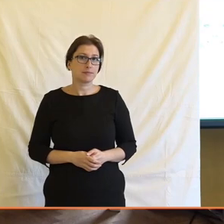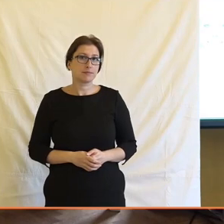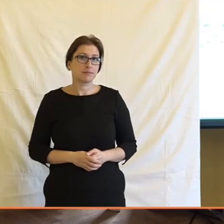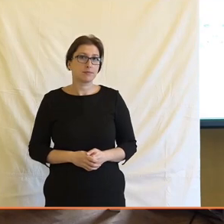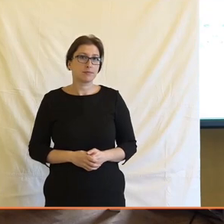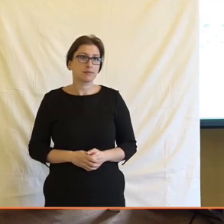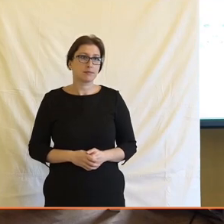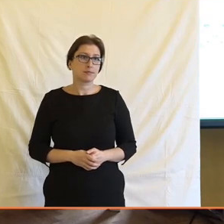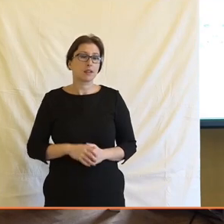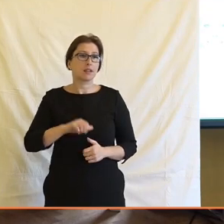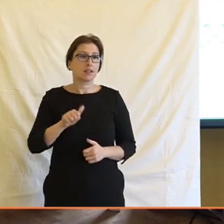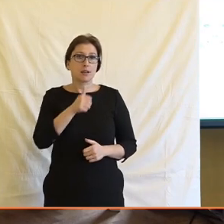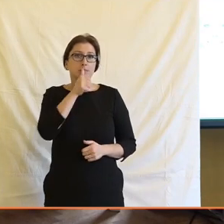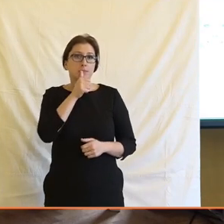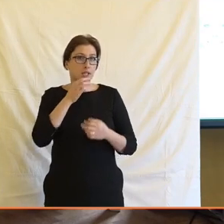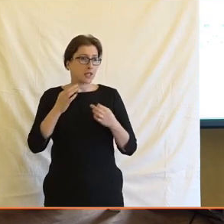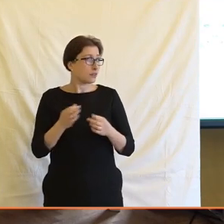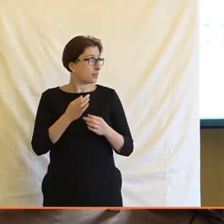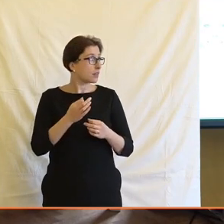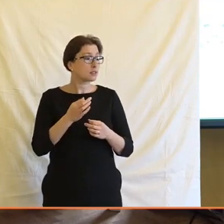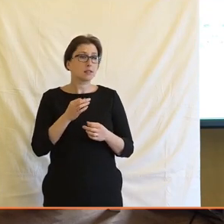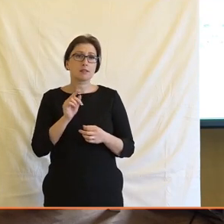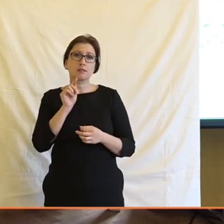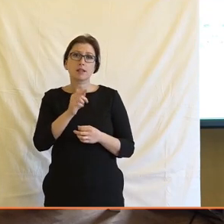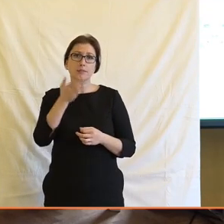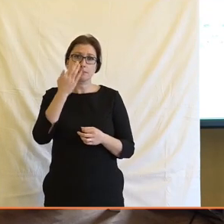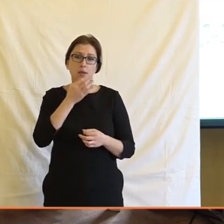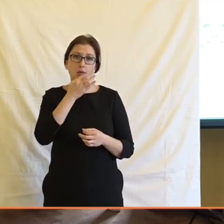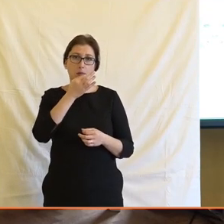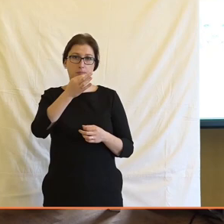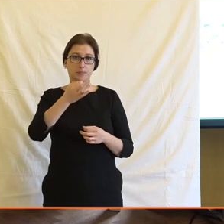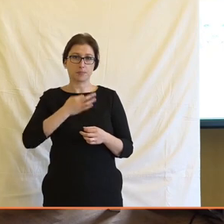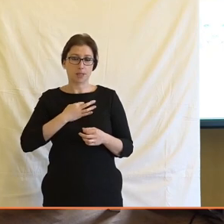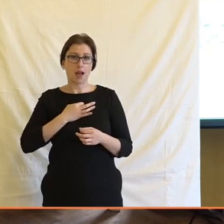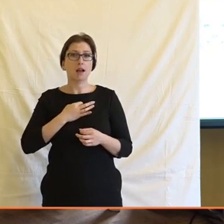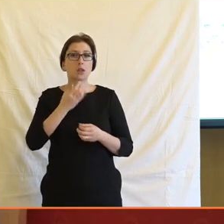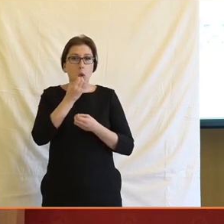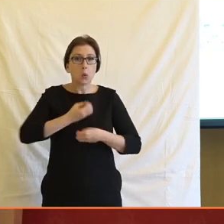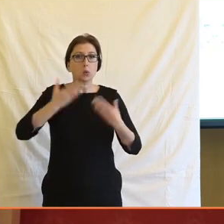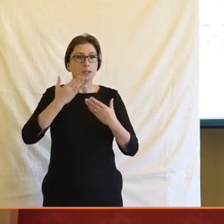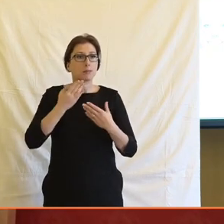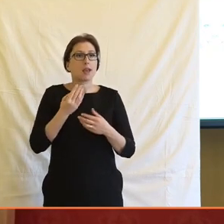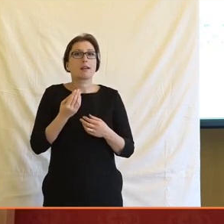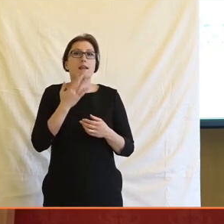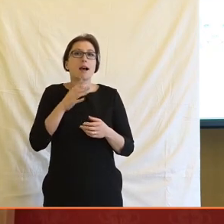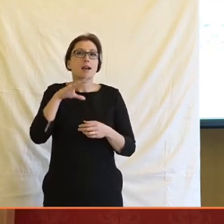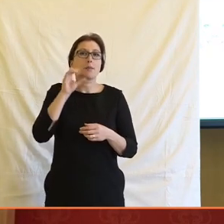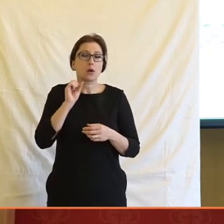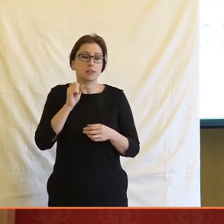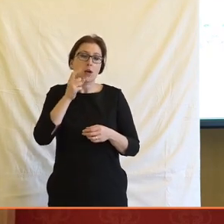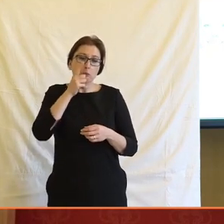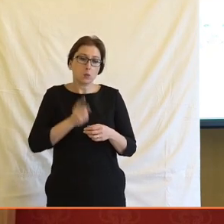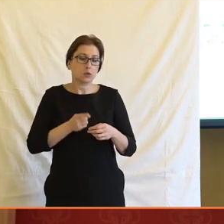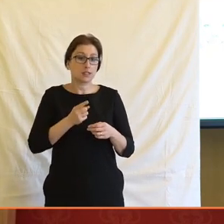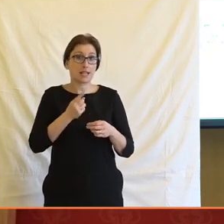Jo, a jenom ještě jedna věc. Ty jsi taky ptal, jakým způsobem já měřím naopak tu úspěšnost. Podle mě je zásadní sledovat v těch